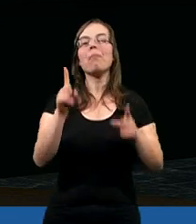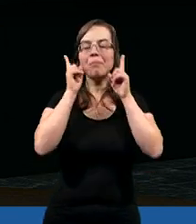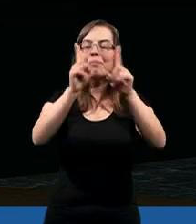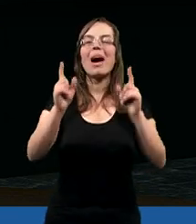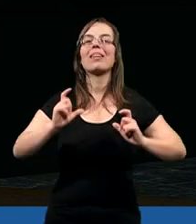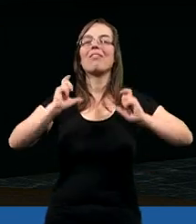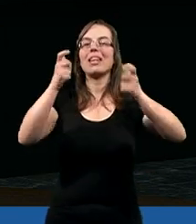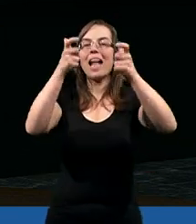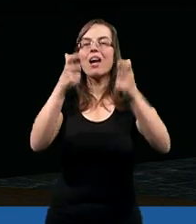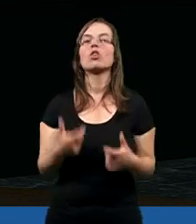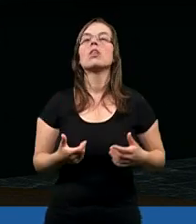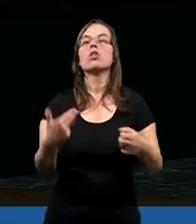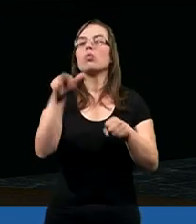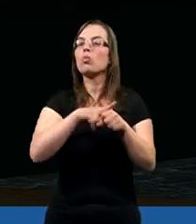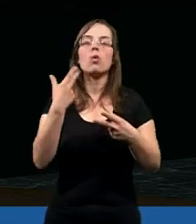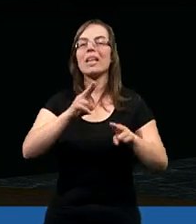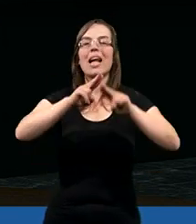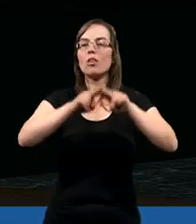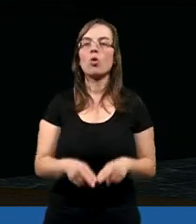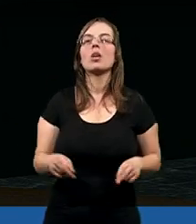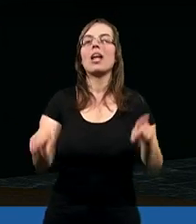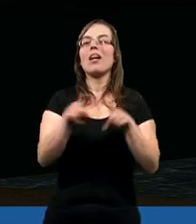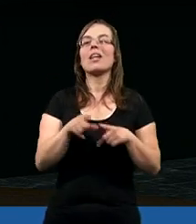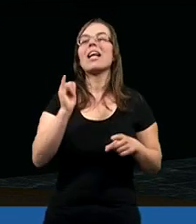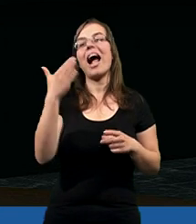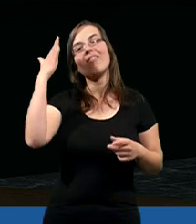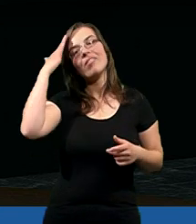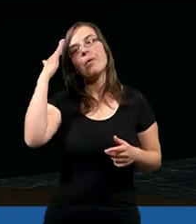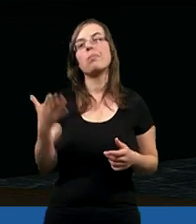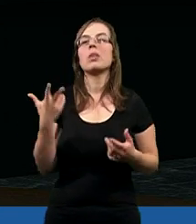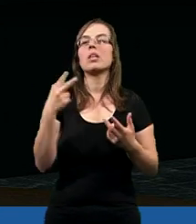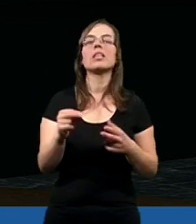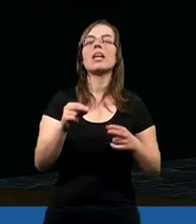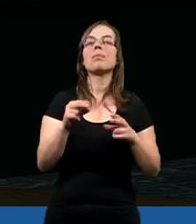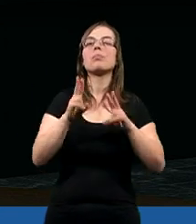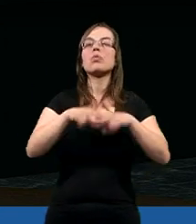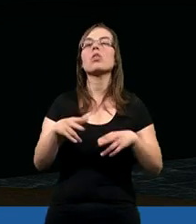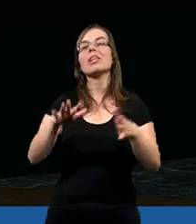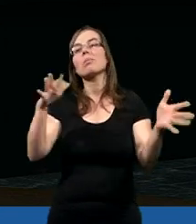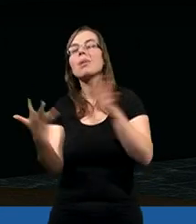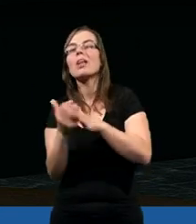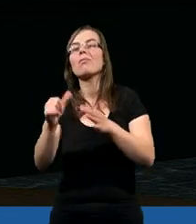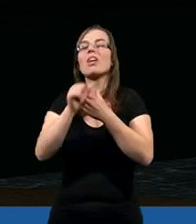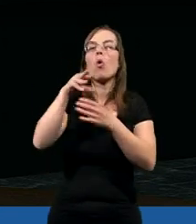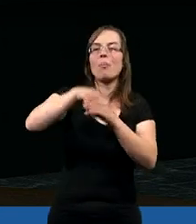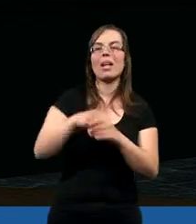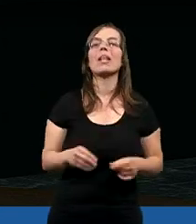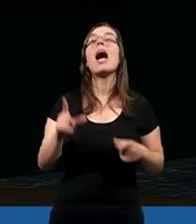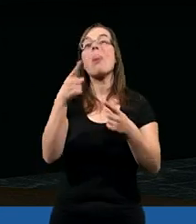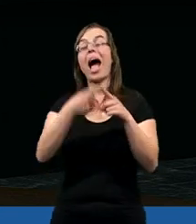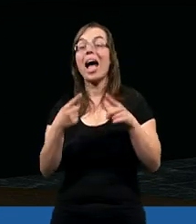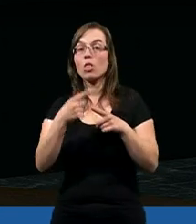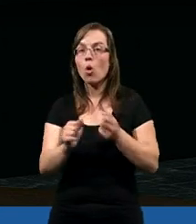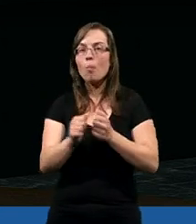rzeczywistych wydarzeń, które nie zostały też, jak wiemy, zaprzeczone przez jakieś inne dokumenty.